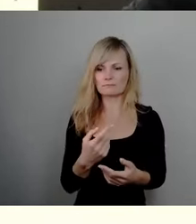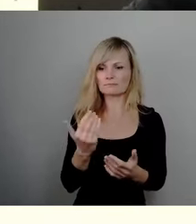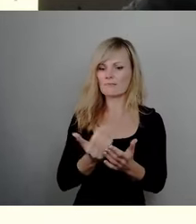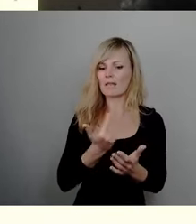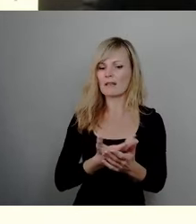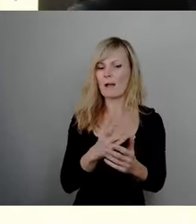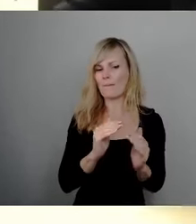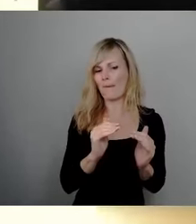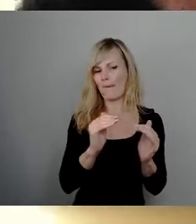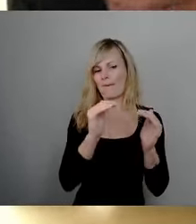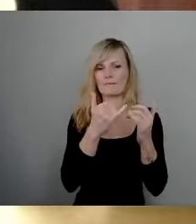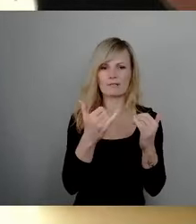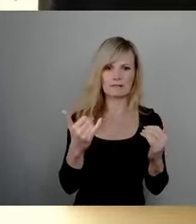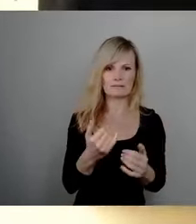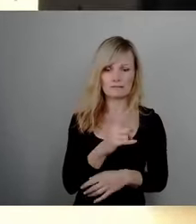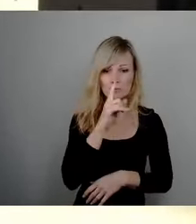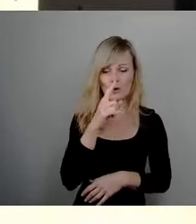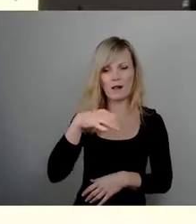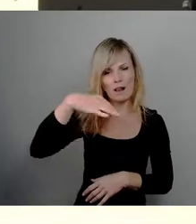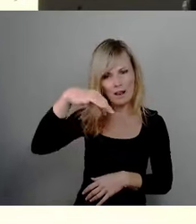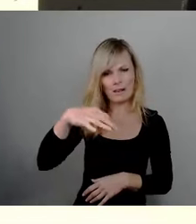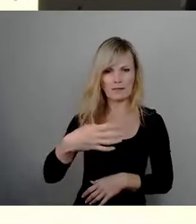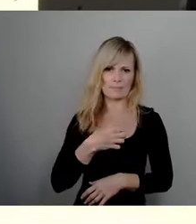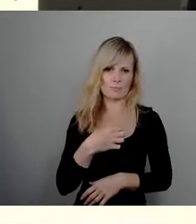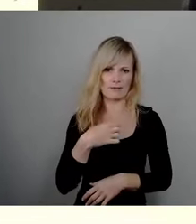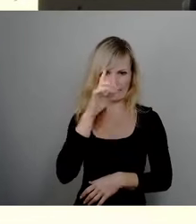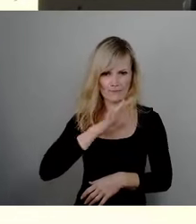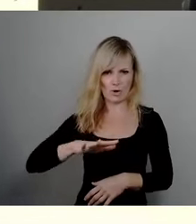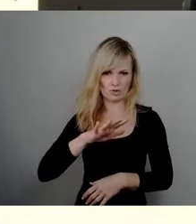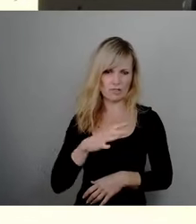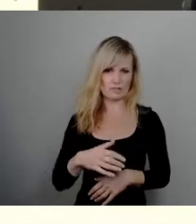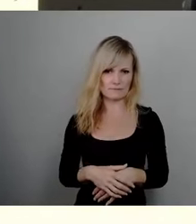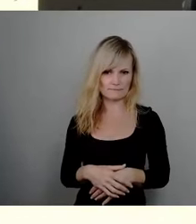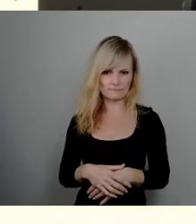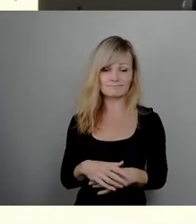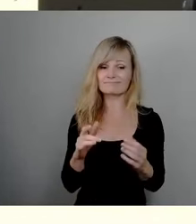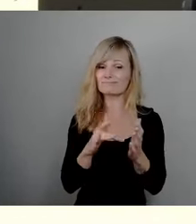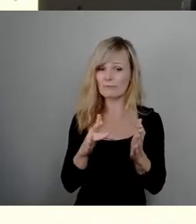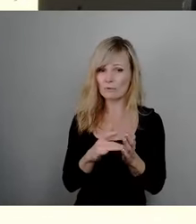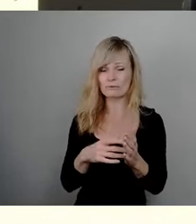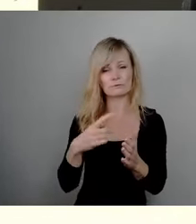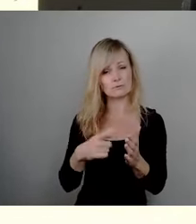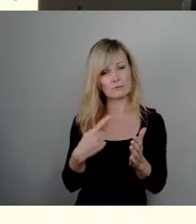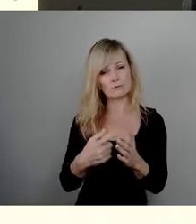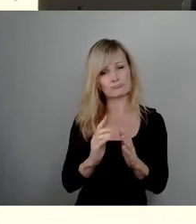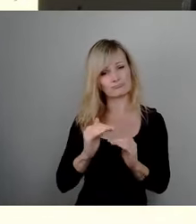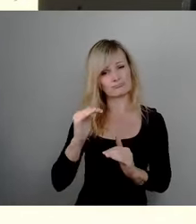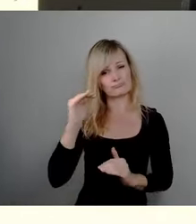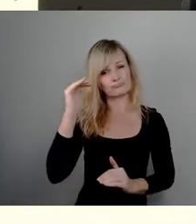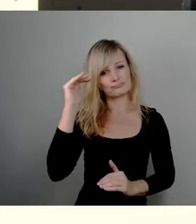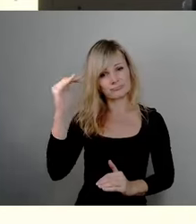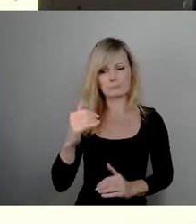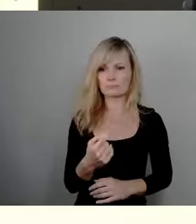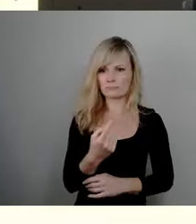sondern wir haben ein einziges Problem in Deutschland aufgrund der gewaltigen Steuerlast und wo so viele schon auf Widersehen hier sagen,